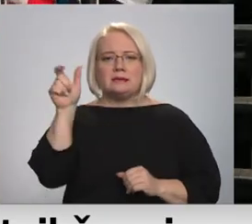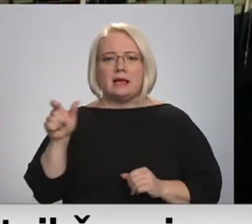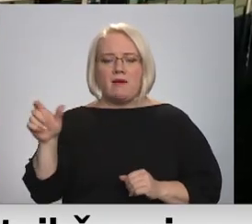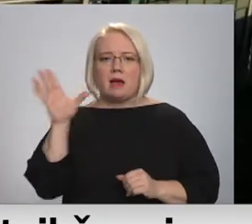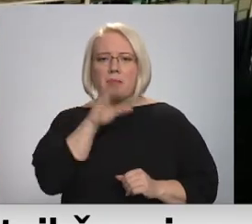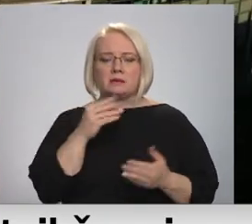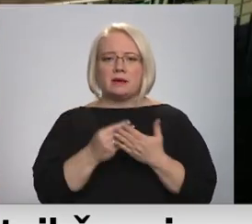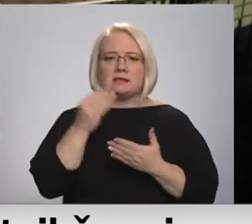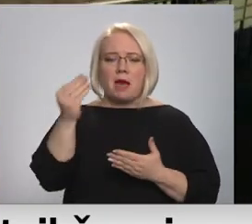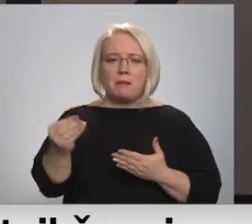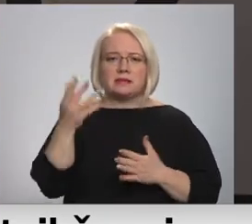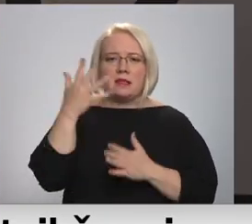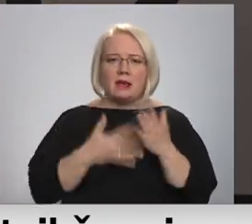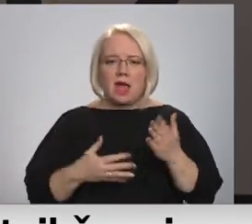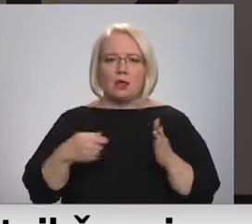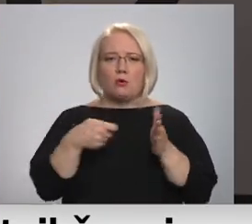rēķinus un paperot savu ģimeni.